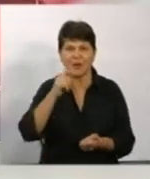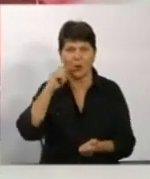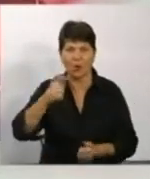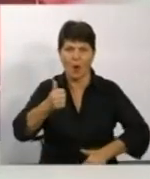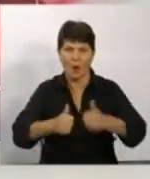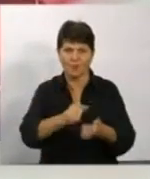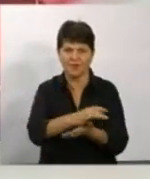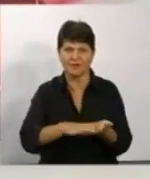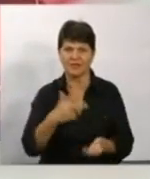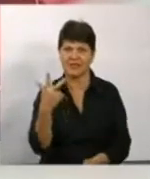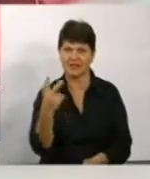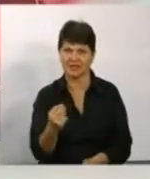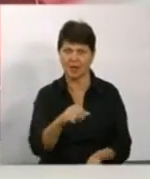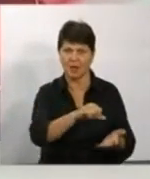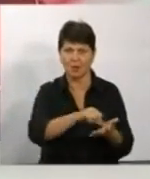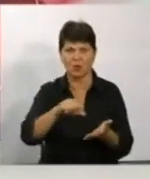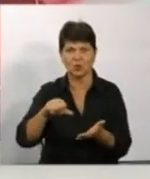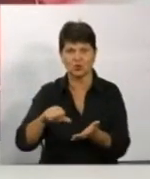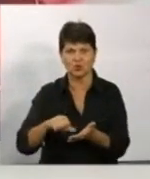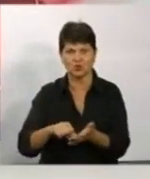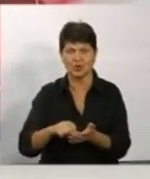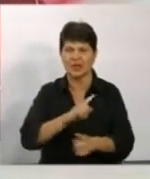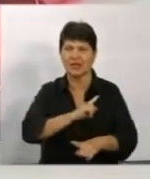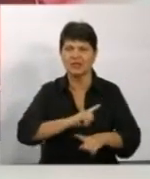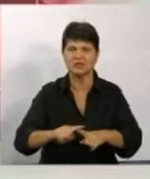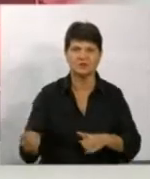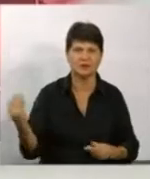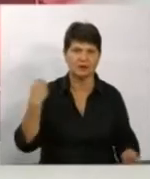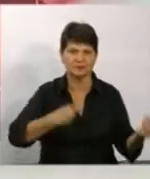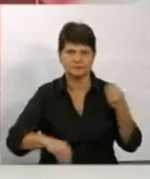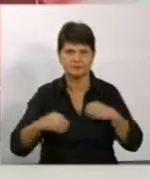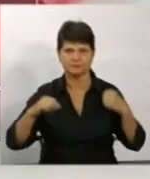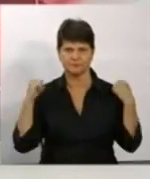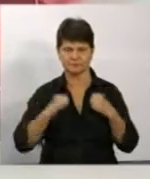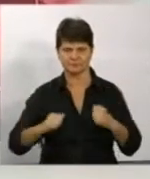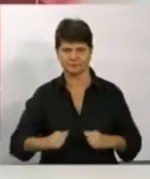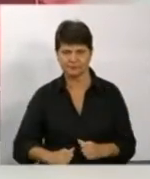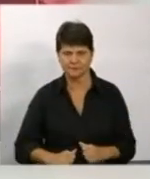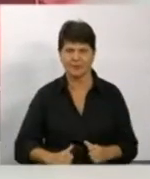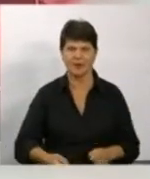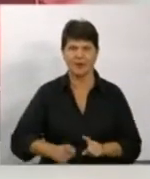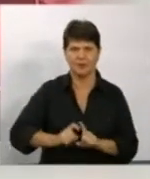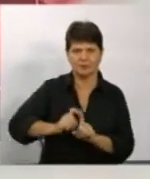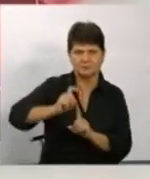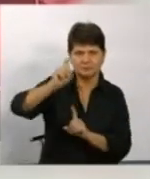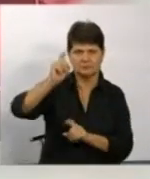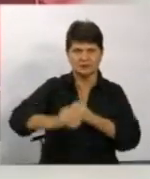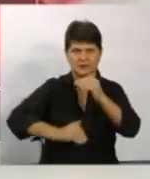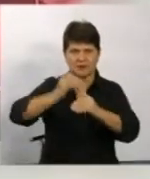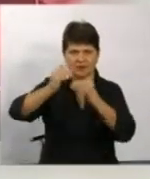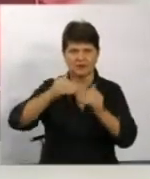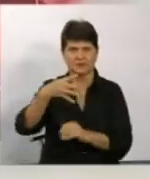тривав три дні. Учасники, зокрема, на швидкість одягали рятувальне спорядження, підіймались по штурмовій драбині на